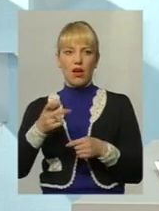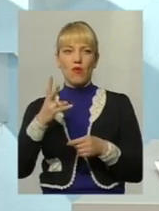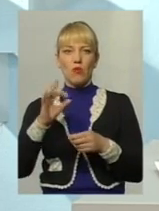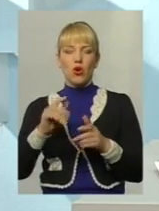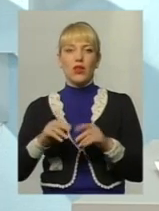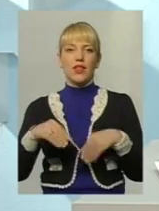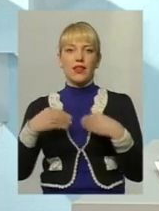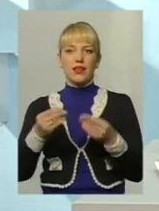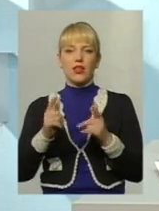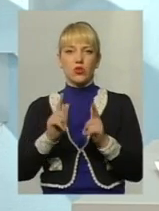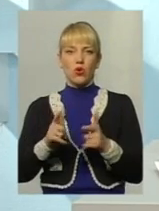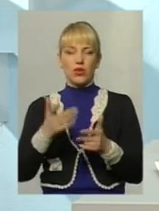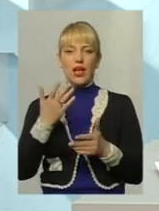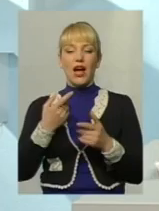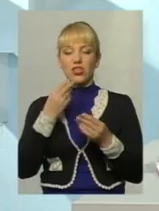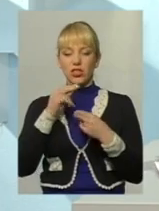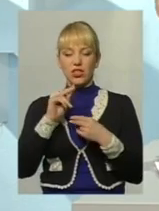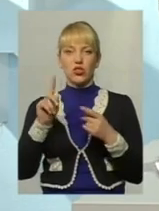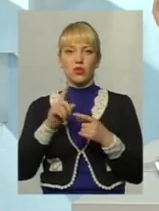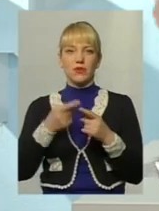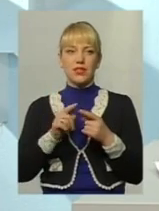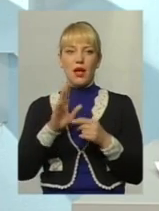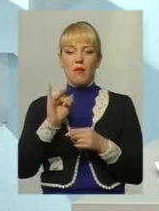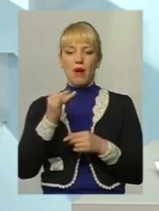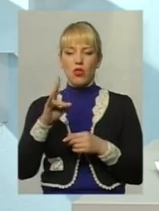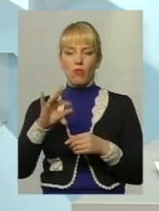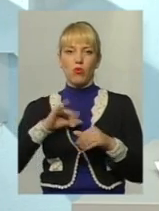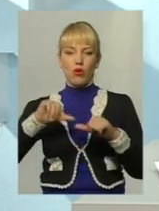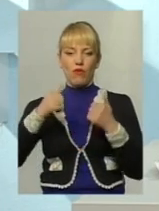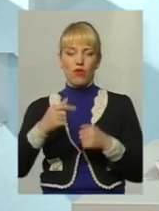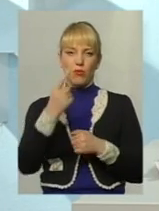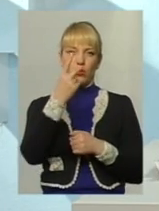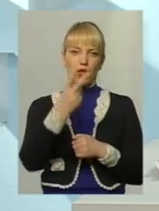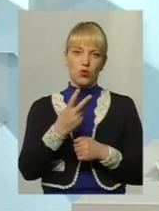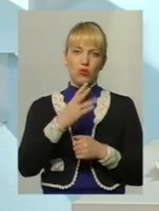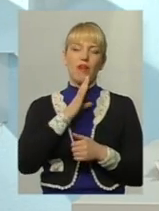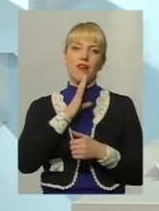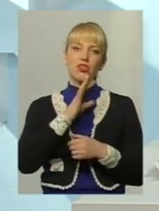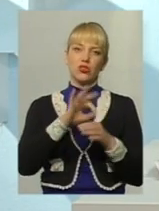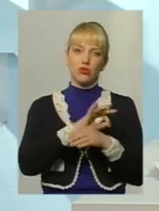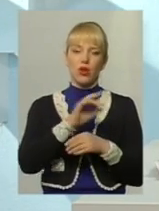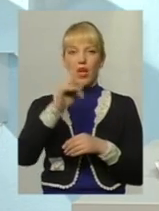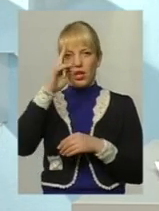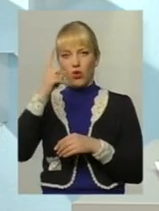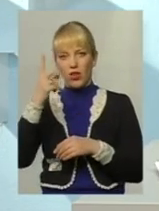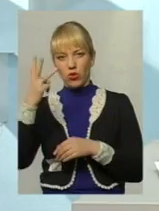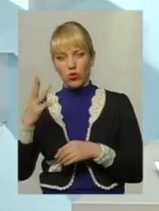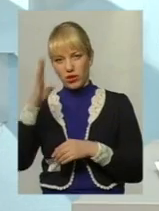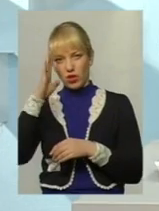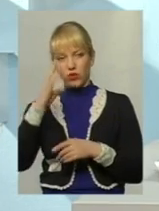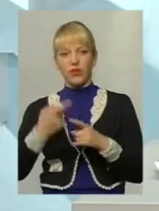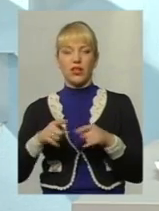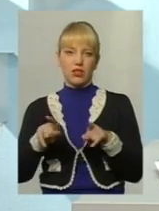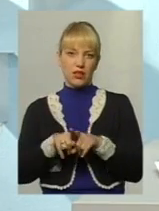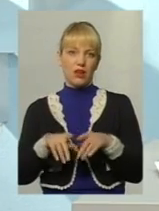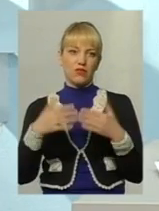А ще краще, якщо це майно буде оформлено по одній-другій. Тобто, одна друга на дружину, одна друга на чоловіка. Таким чином, кожен з них